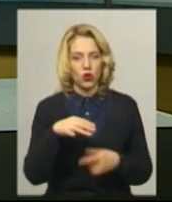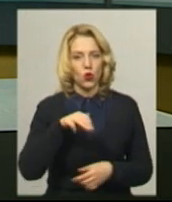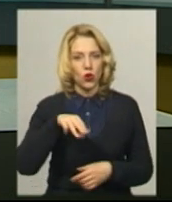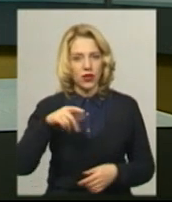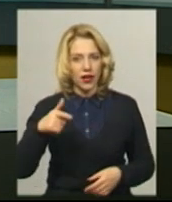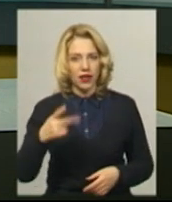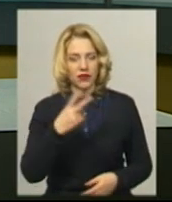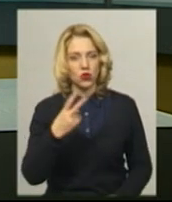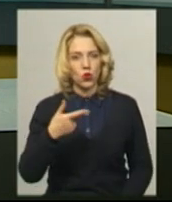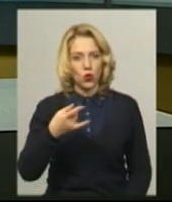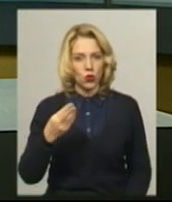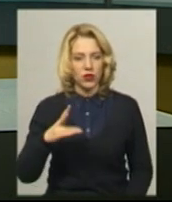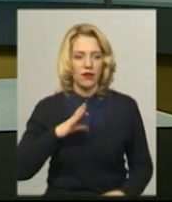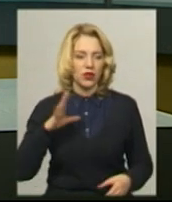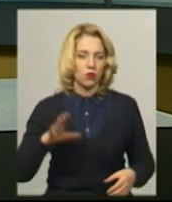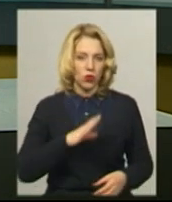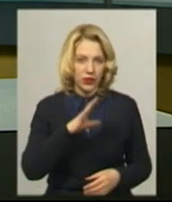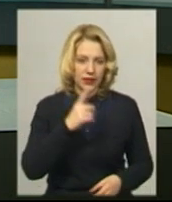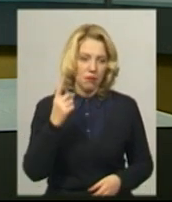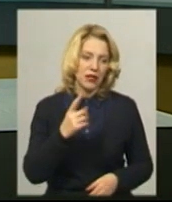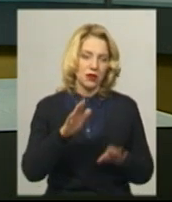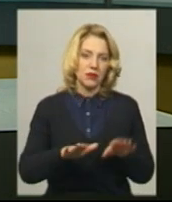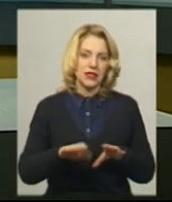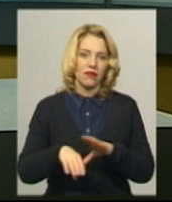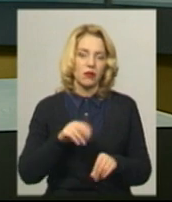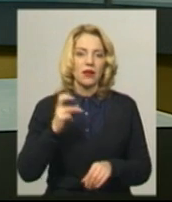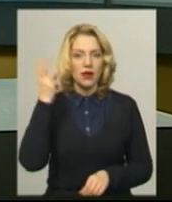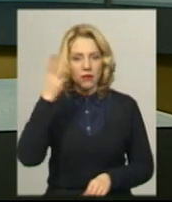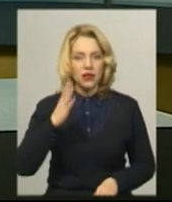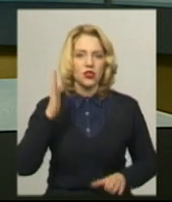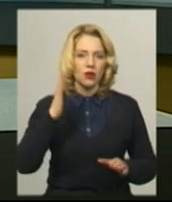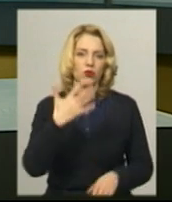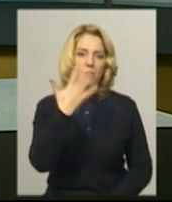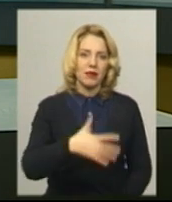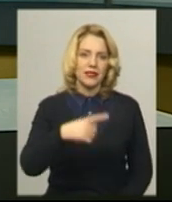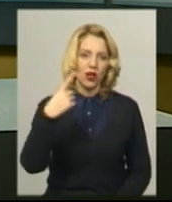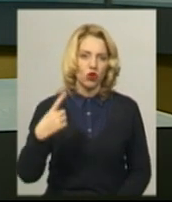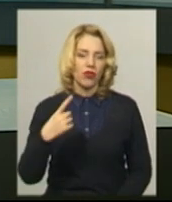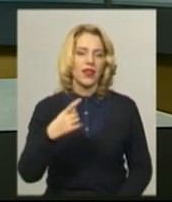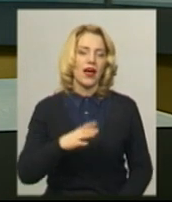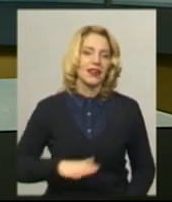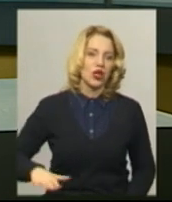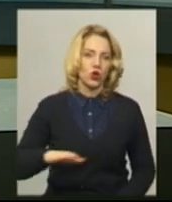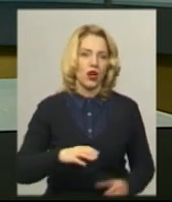грудня відбулися перші місцеві вибори на Хмельниччині буде нараховуватися 51 територіальна громада